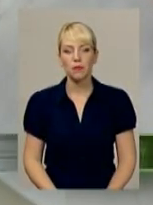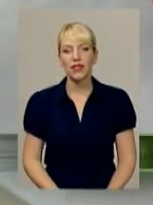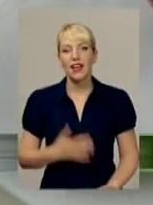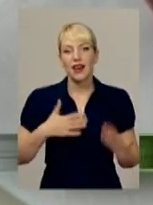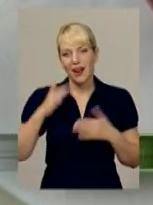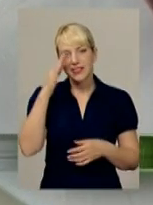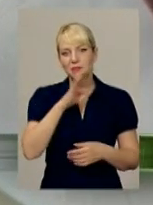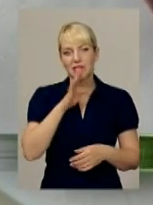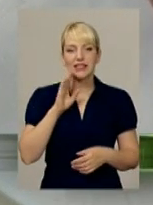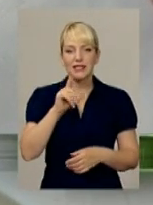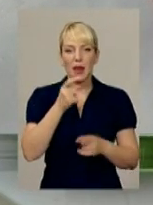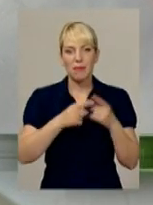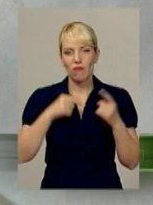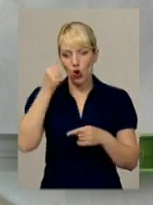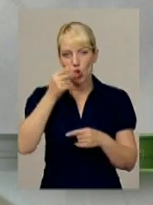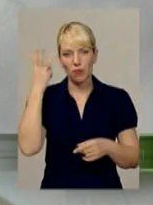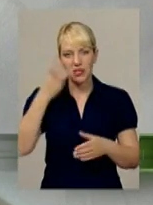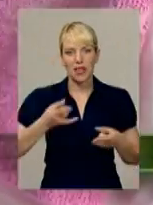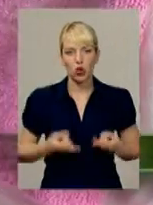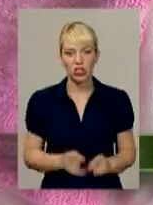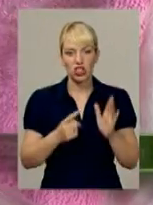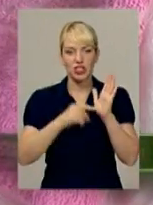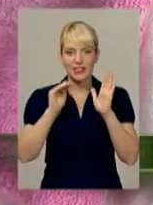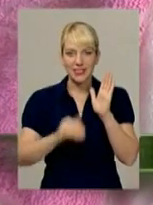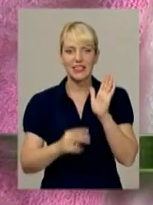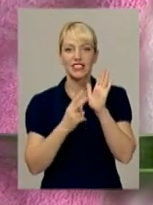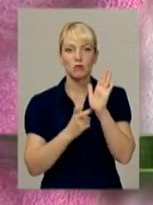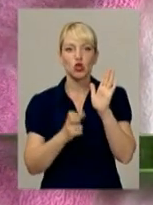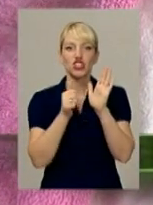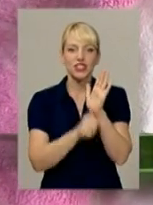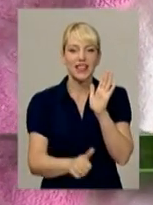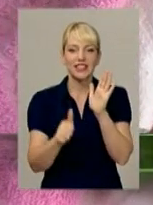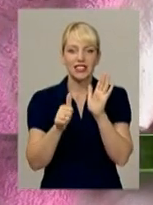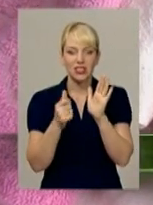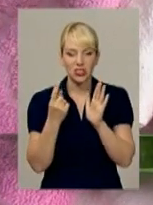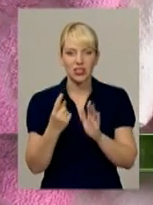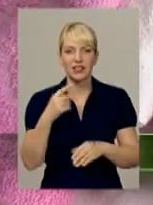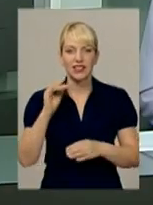Радість батьківства. За півроку на Хмельниччині народилося 6774 дитини.